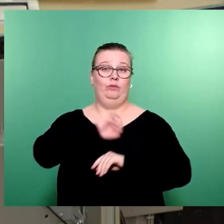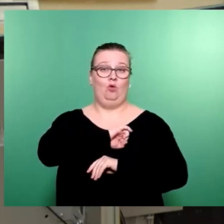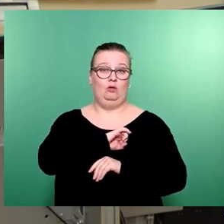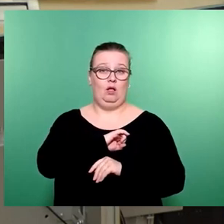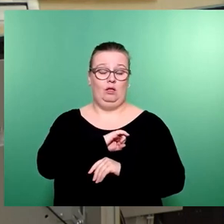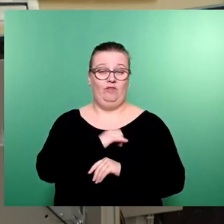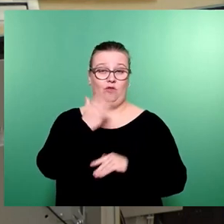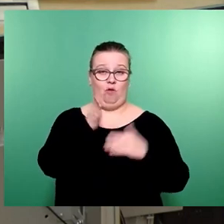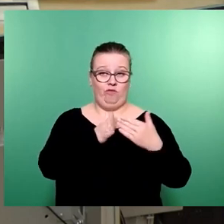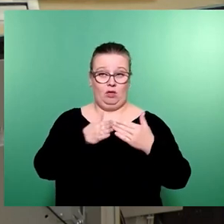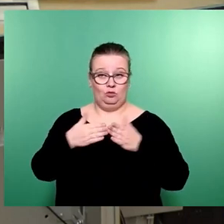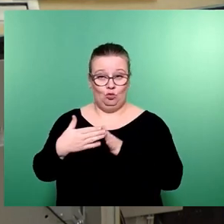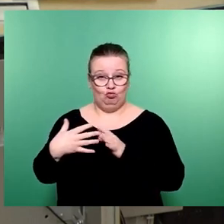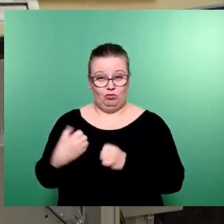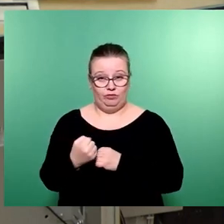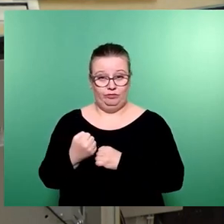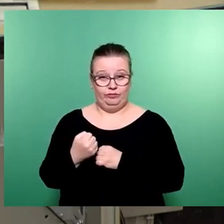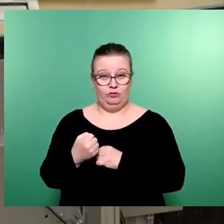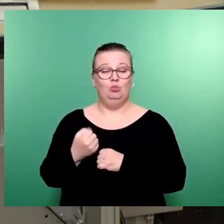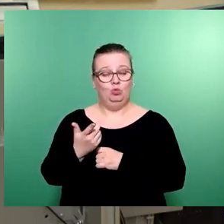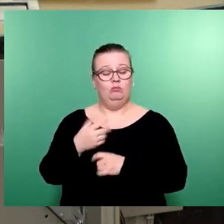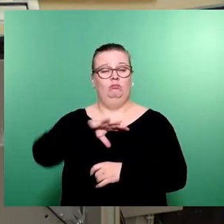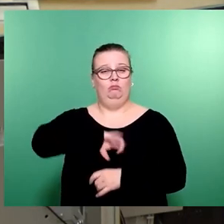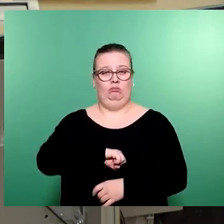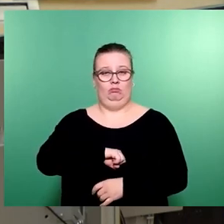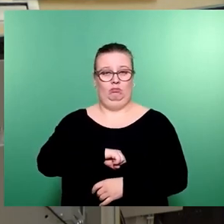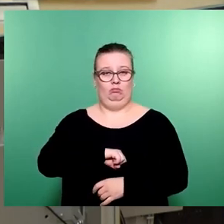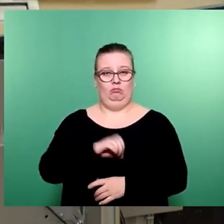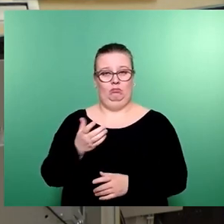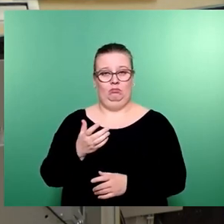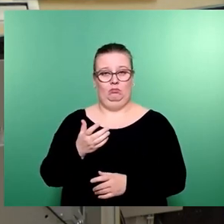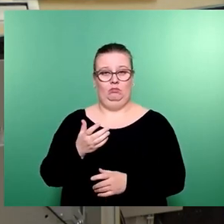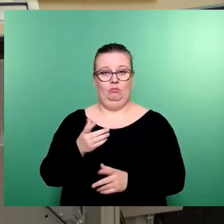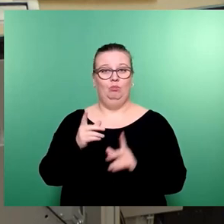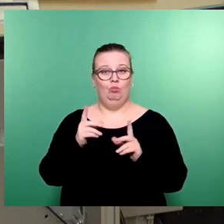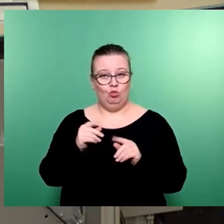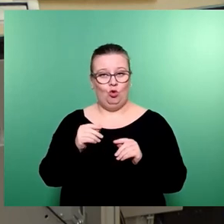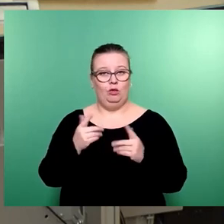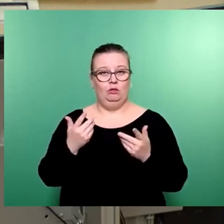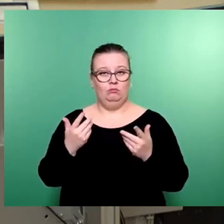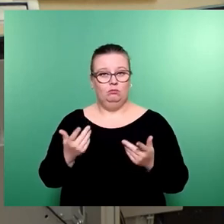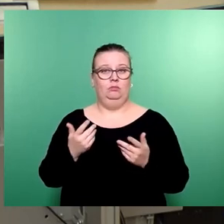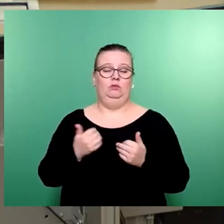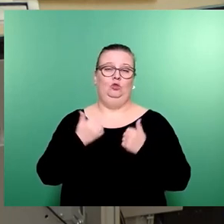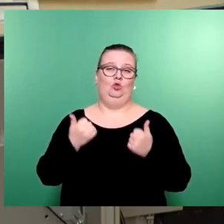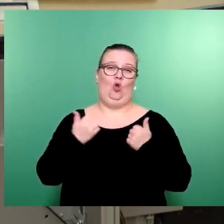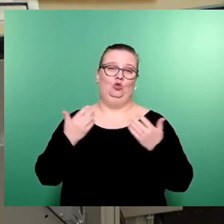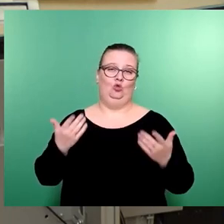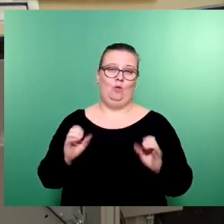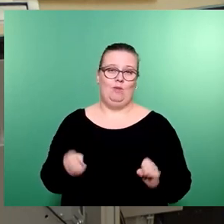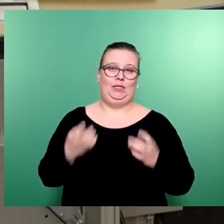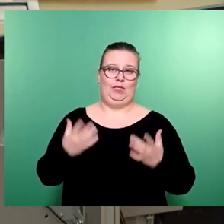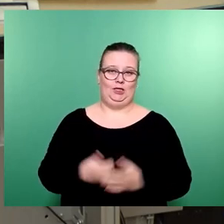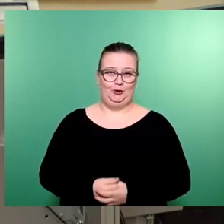Fraktionen sich zusammenzufinden, um sich dem überhaupt auszusetzen. Alleine das ist wunderbar, dass das so gelungen ist.